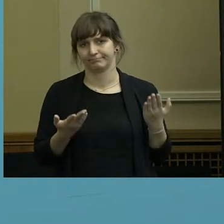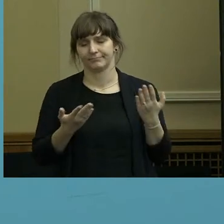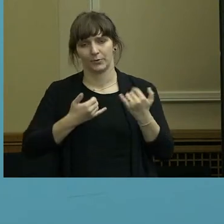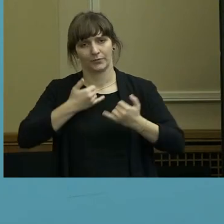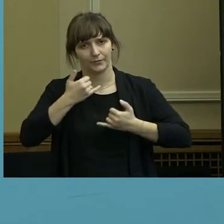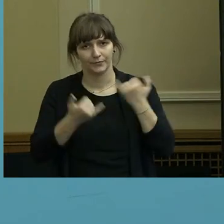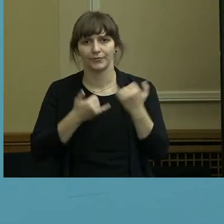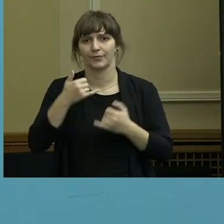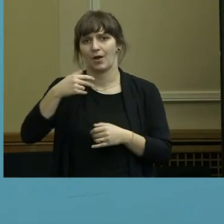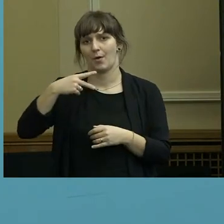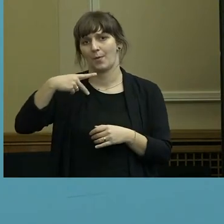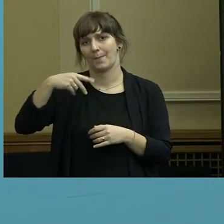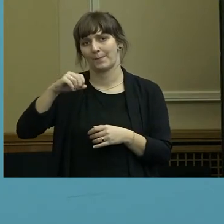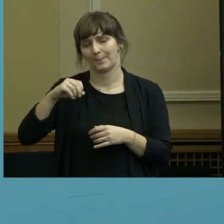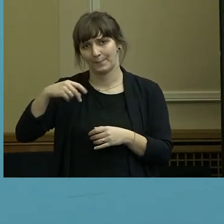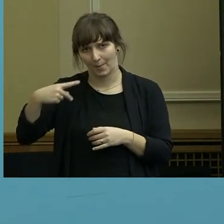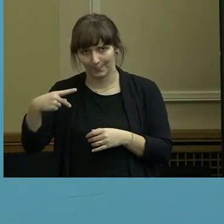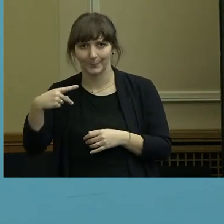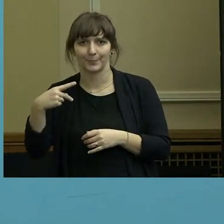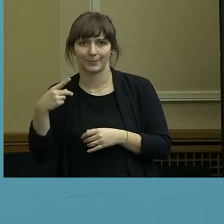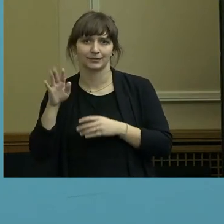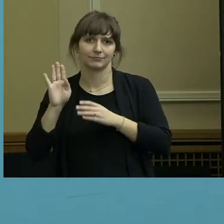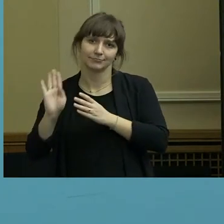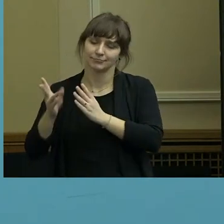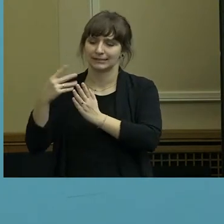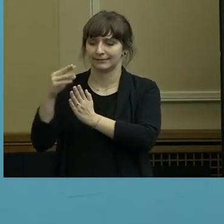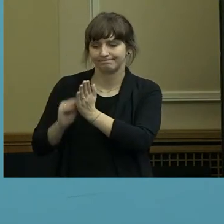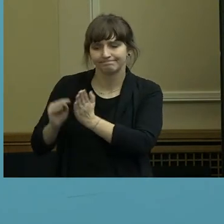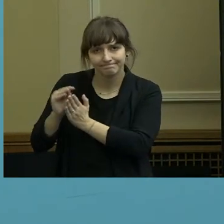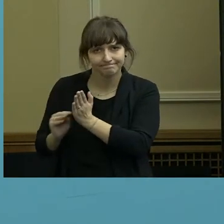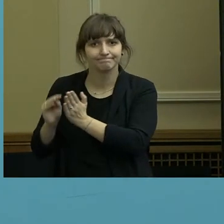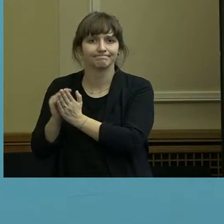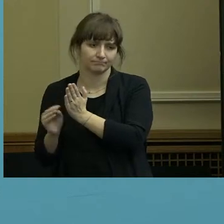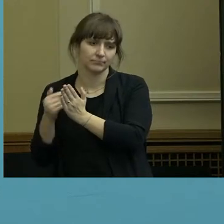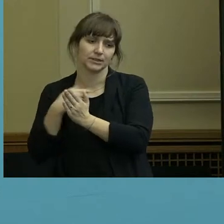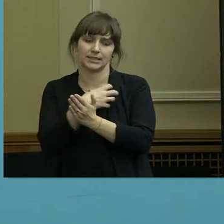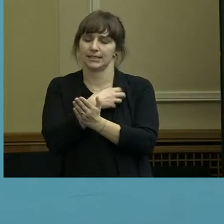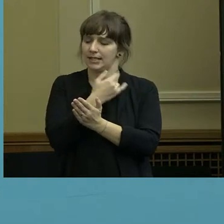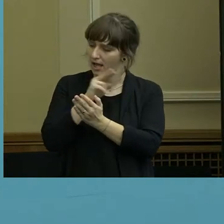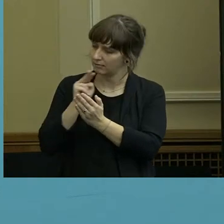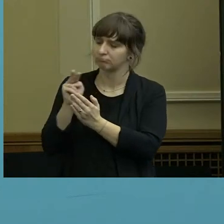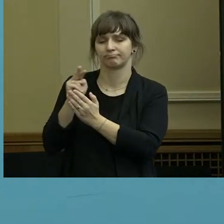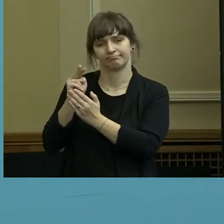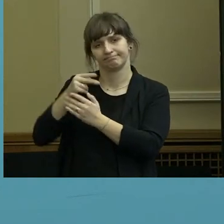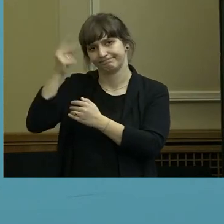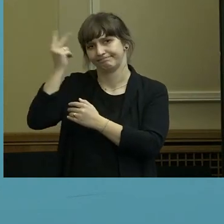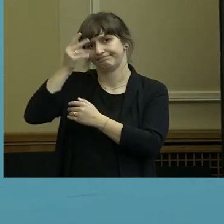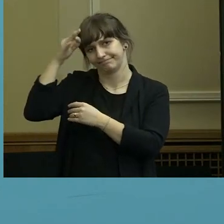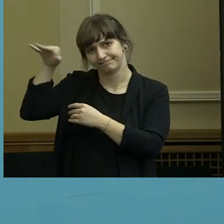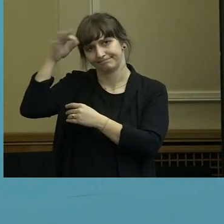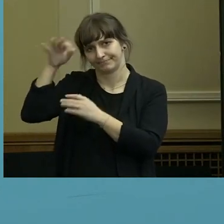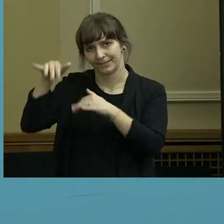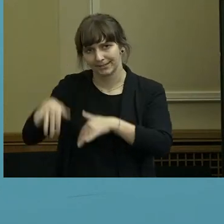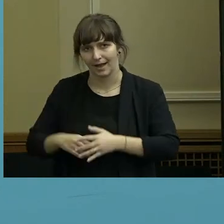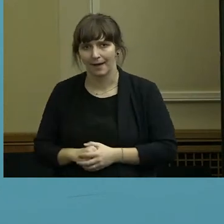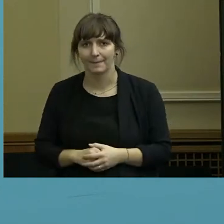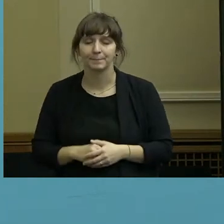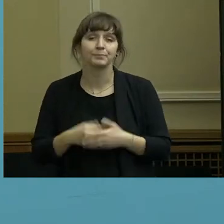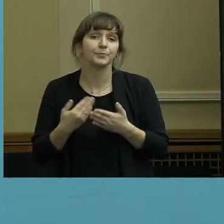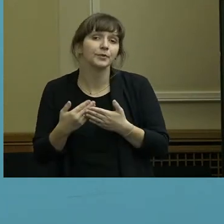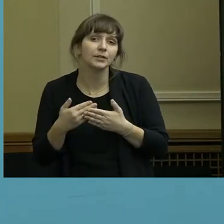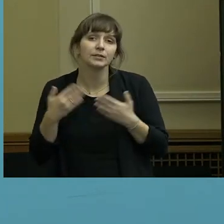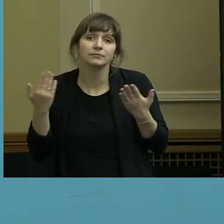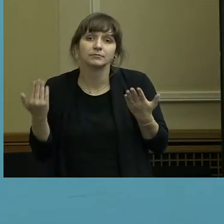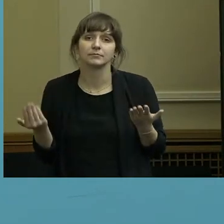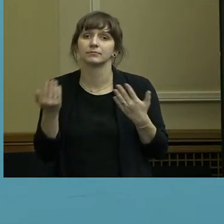Frau Popp formuliert ist, dass das vom Senat auch getragen wird. Und jetzt ist halt die Frage, je nachdem,